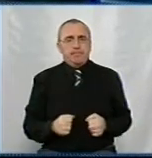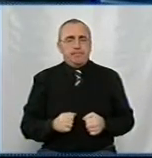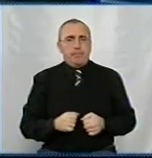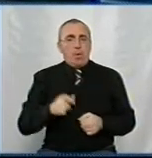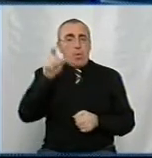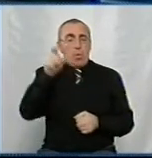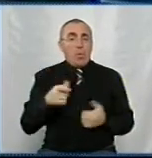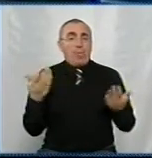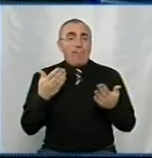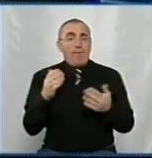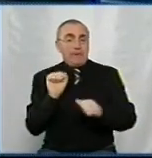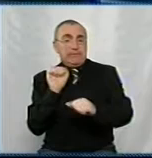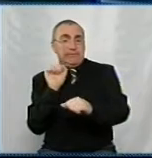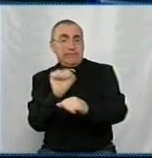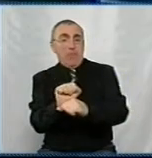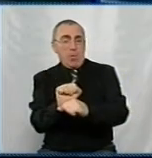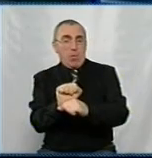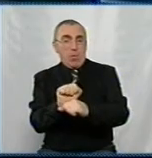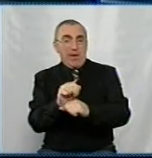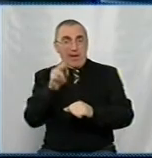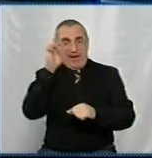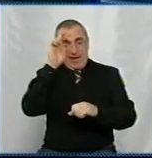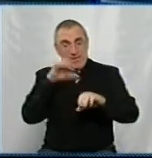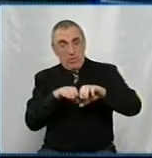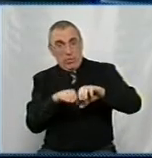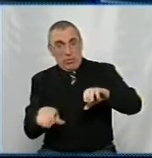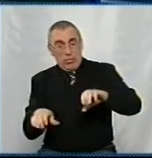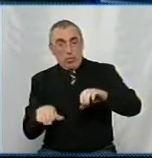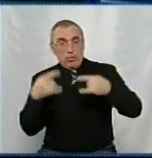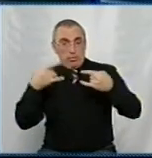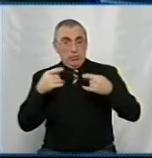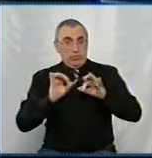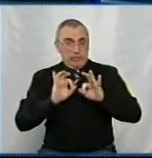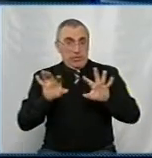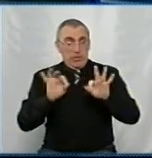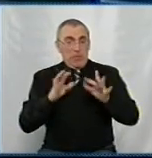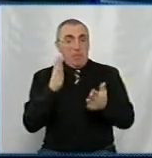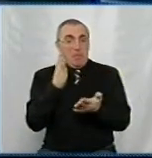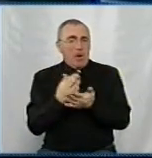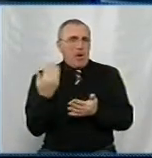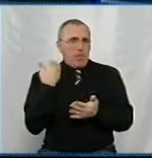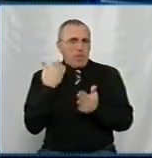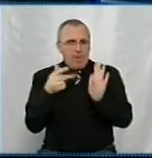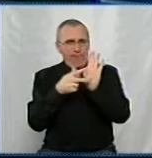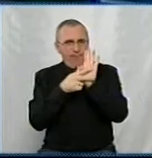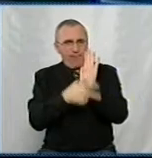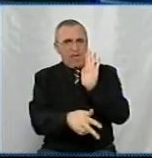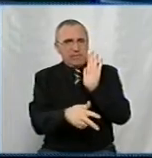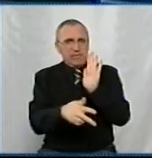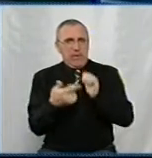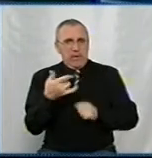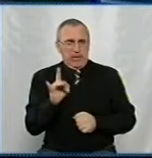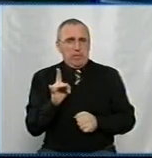Людина, який заблокували каналізаційну трубу в сюжеті, мала борг 8 тисяч гривень. А